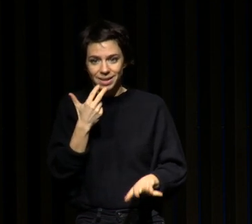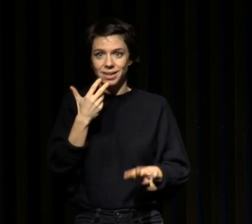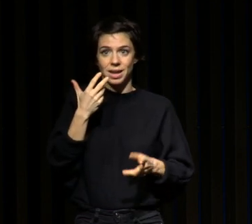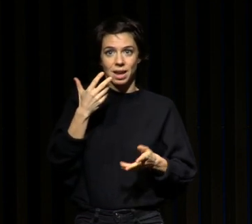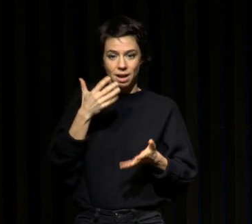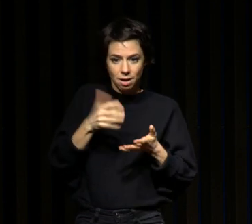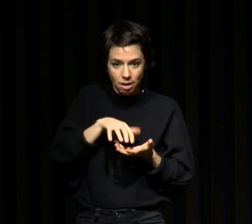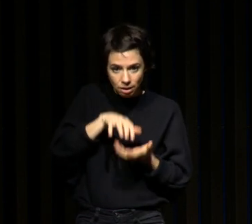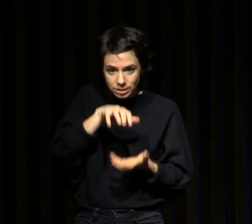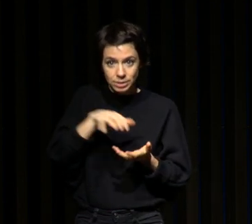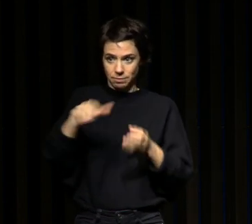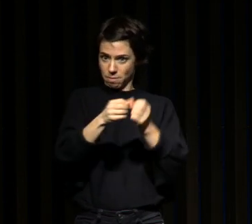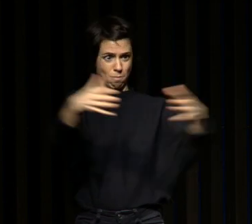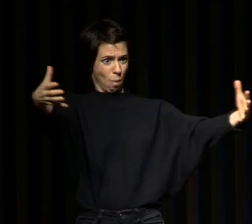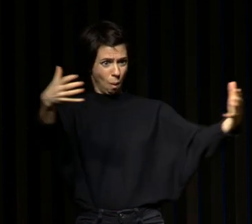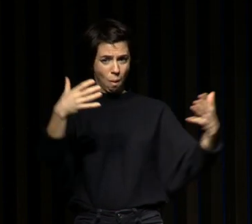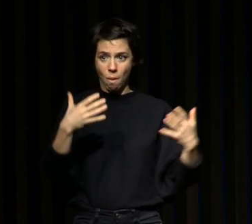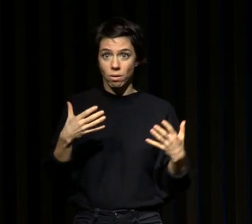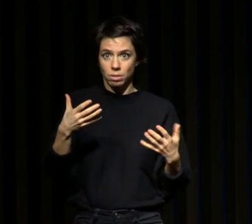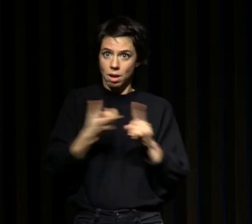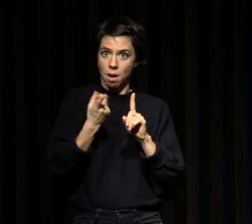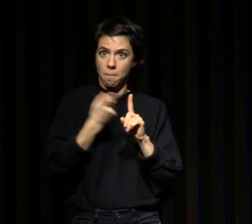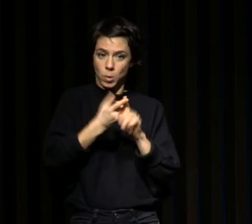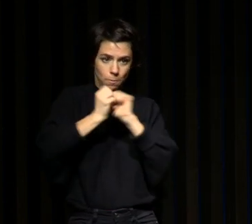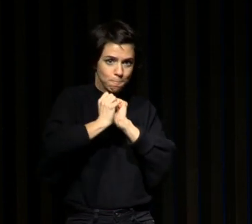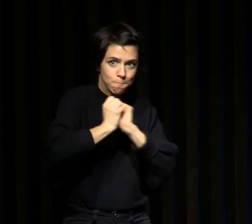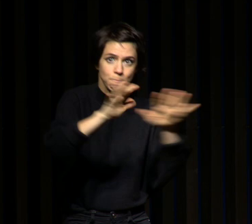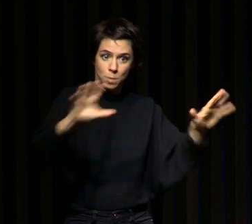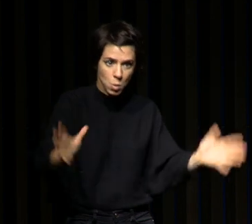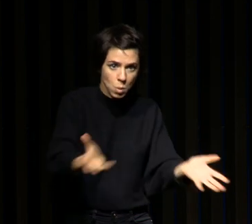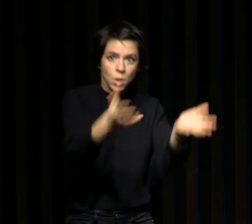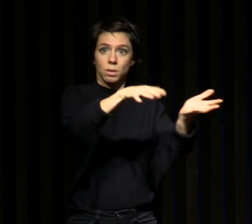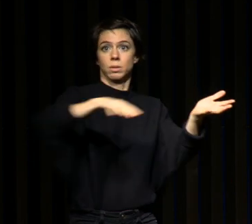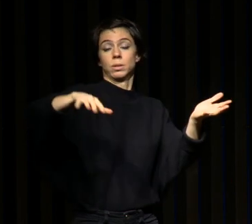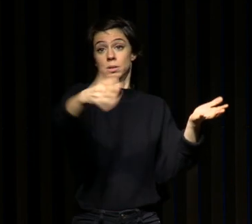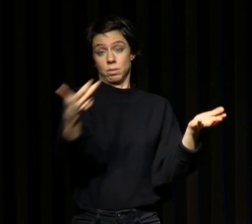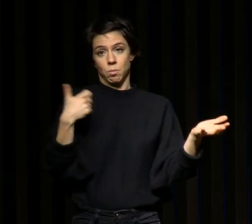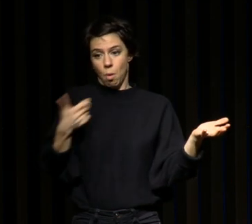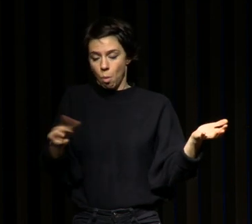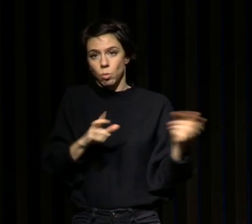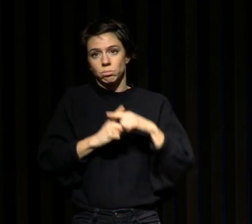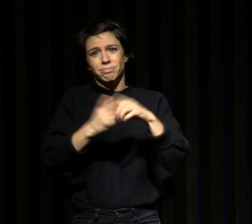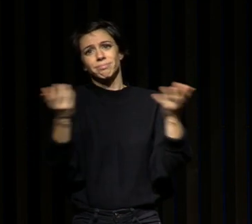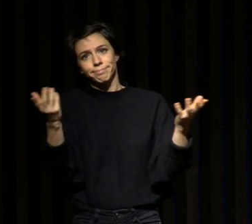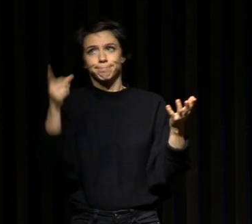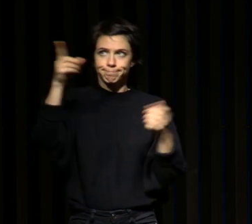la fréquence des gens qui souffrent n'est pas encore déclaré à la hauteur de ce que ça devrait être donc